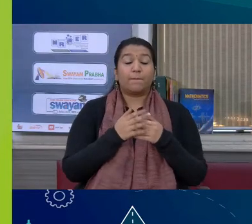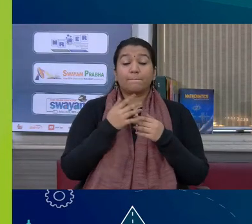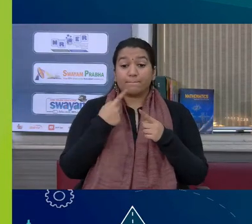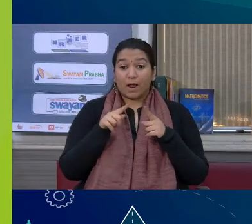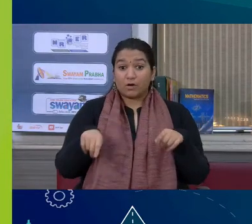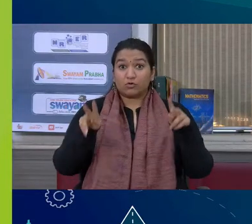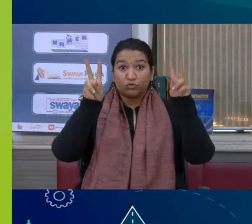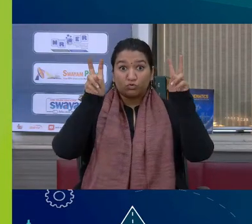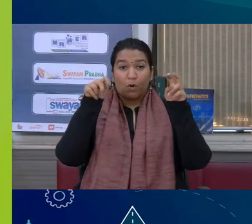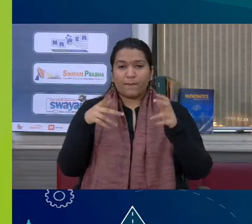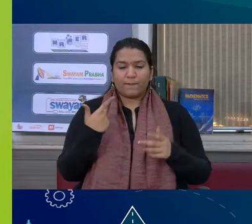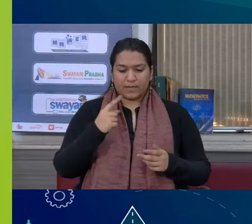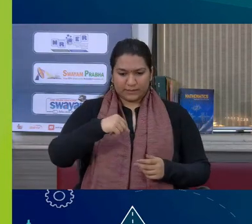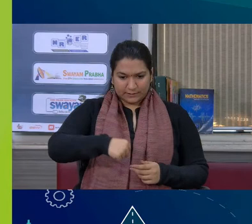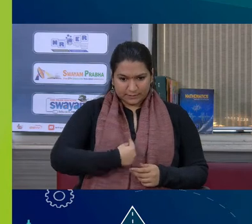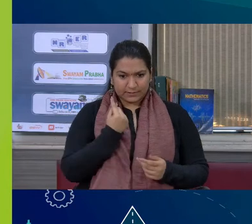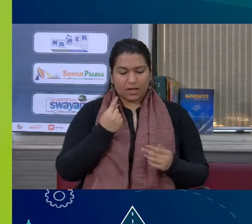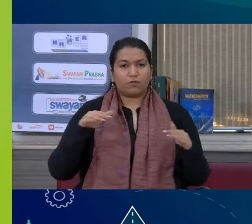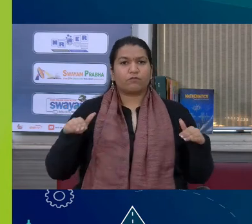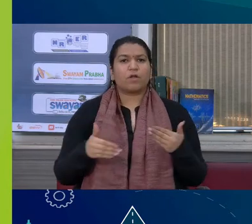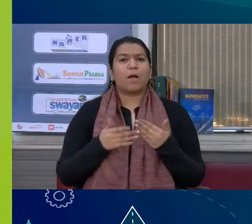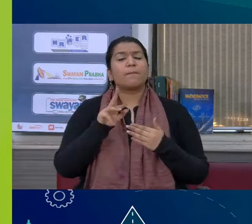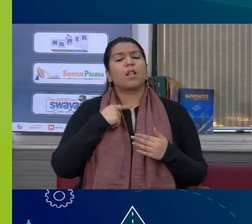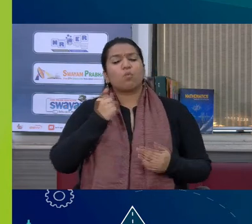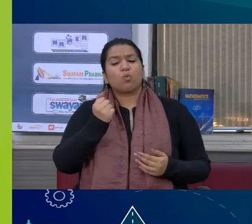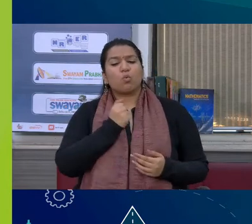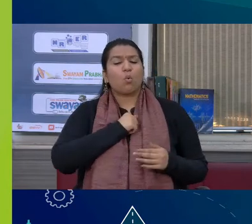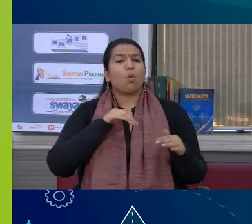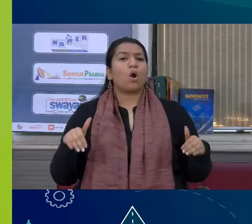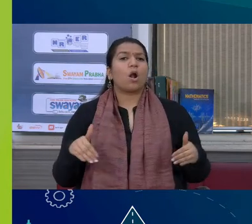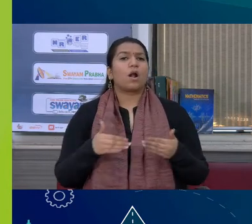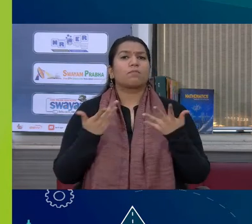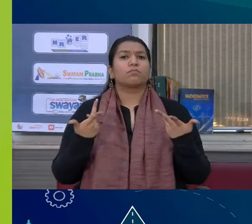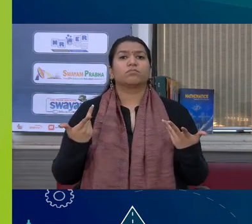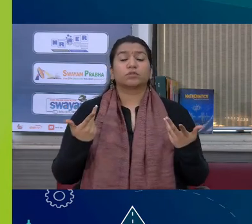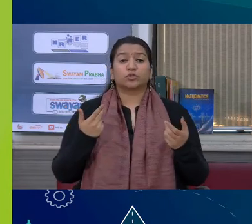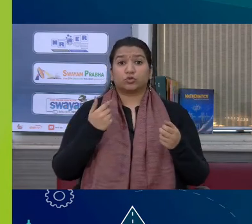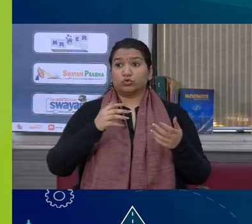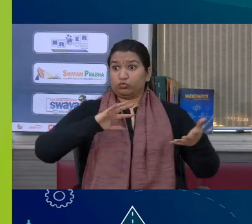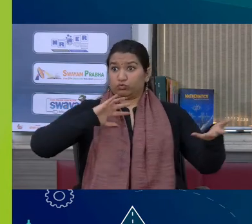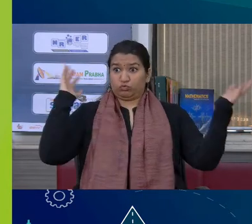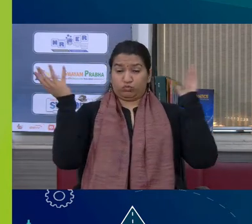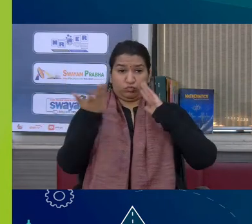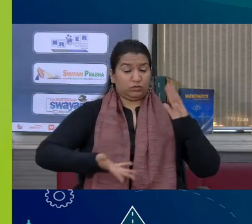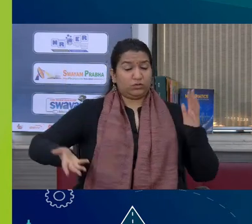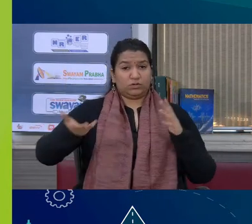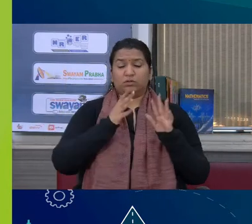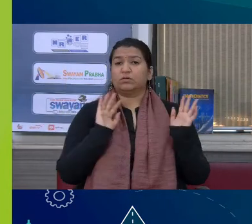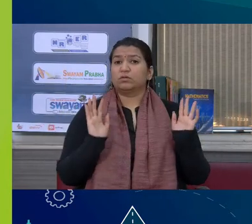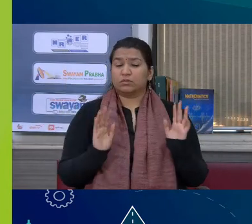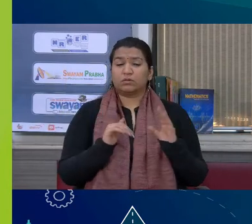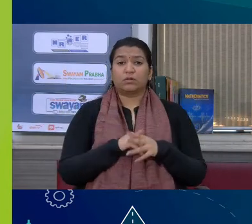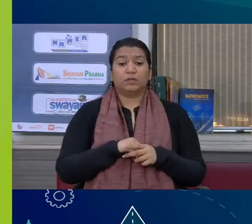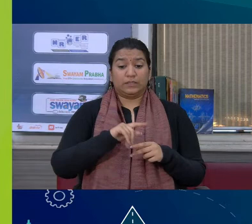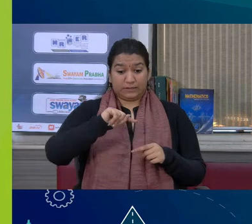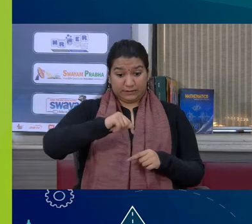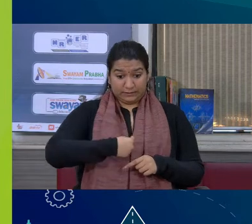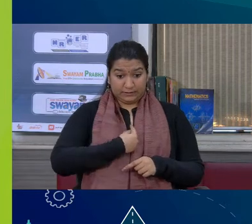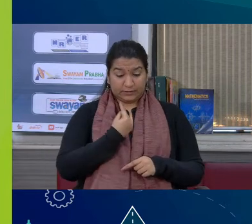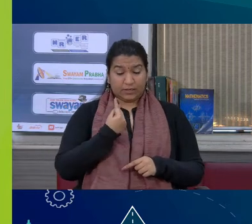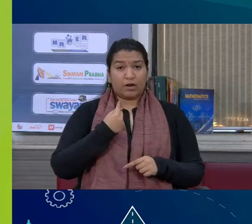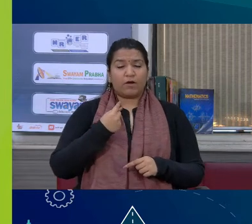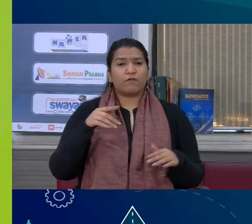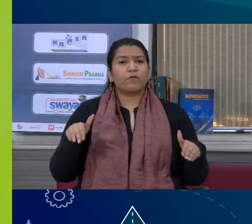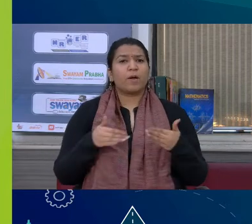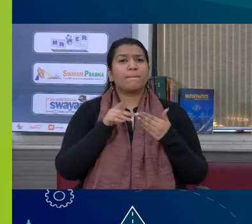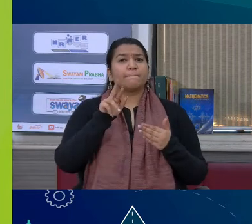शीर्शक है आत्म परीचे वो किवल अपना परीचे संसार के साथ नहीं है बाहरी संसार के साथ नहीं यहां अपने परीचे का